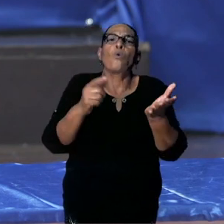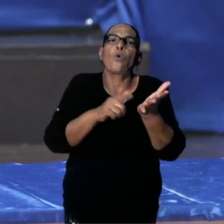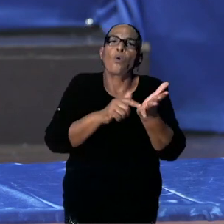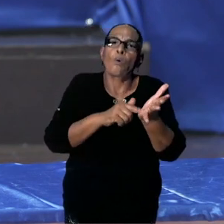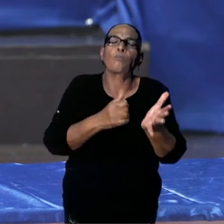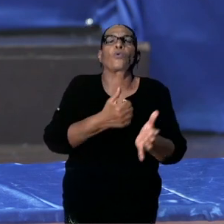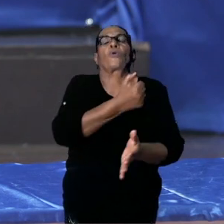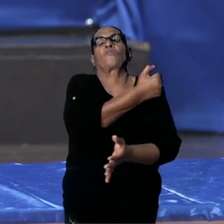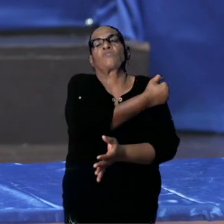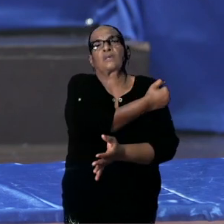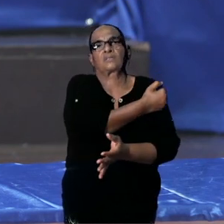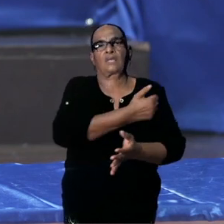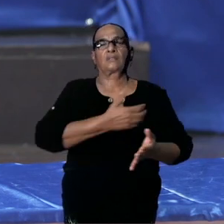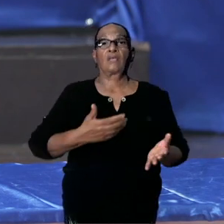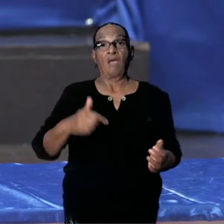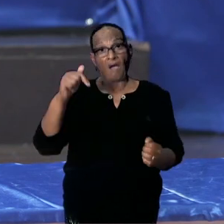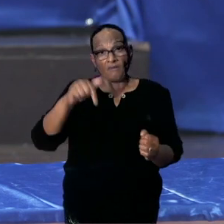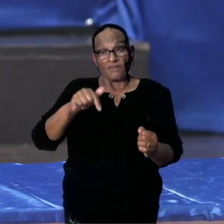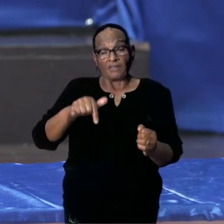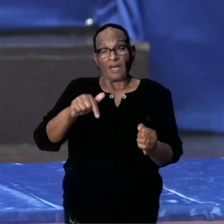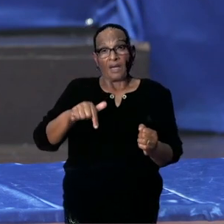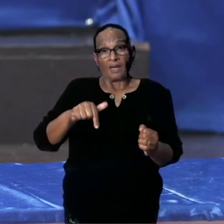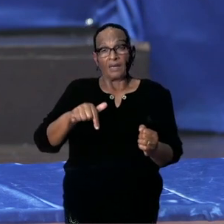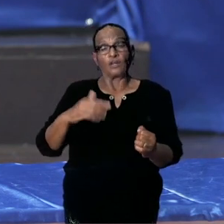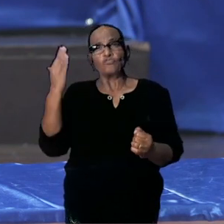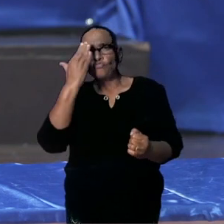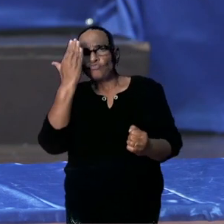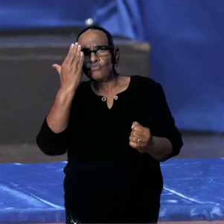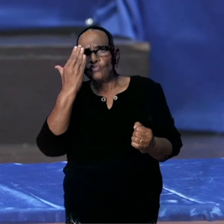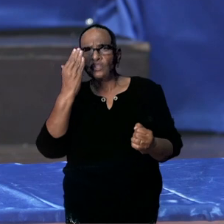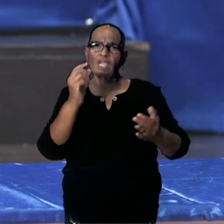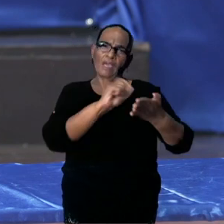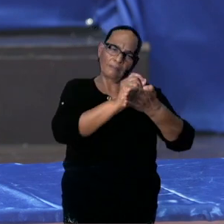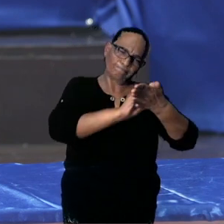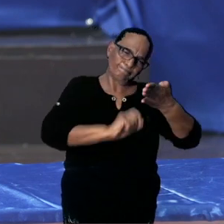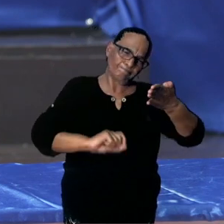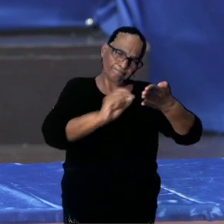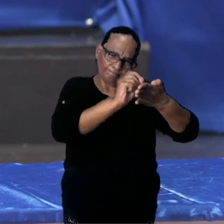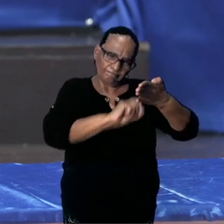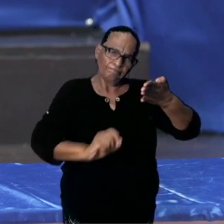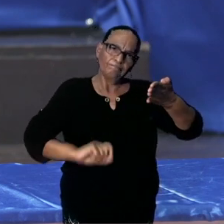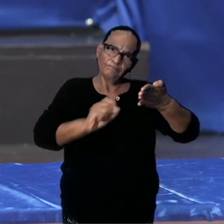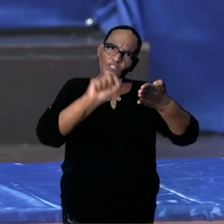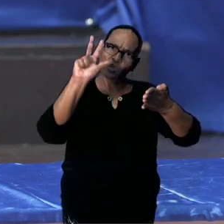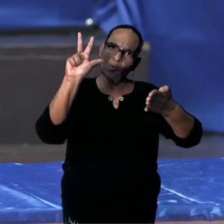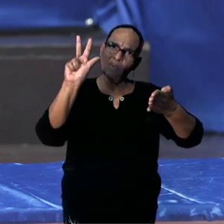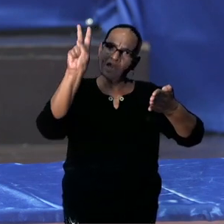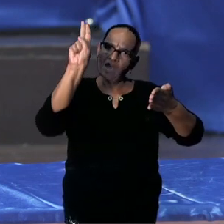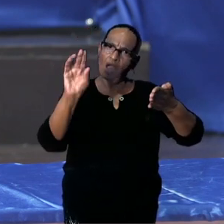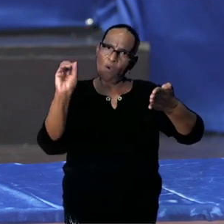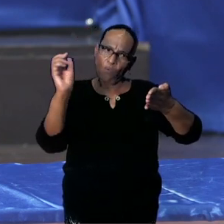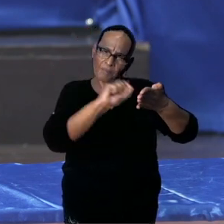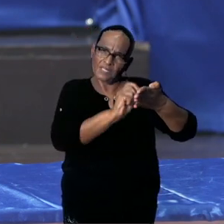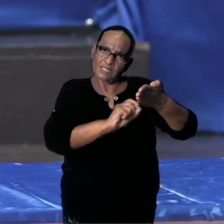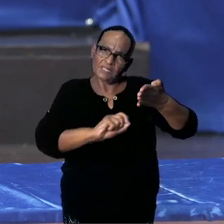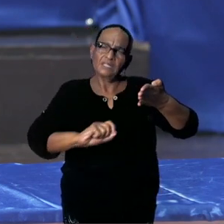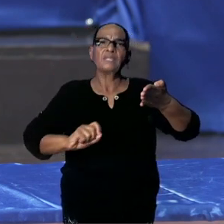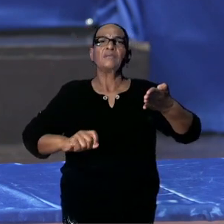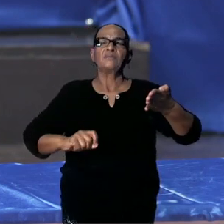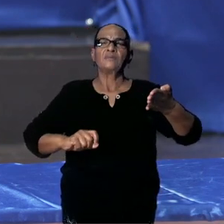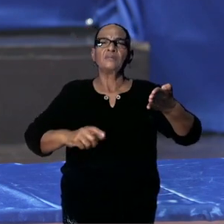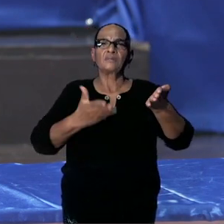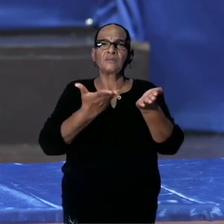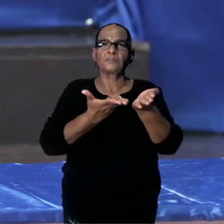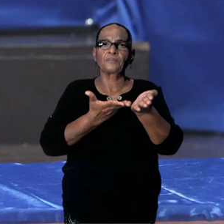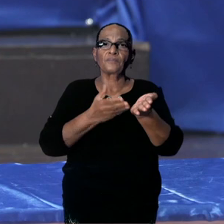vaccin. Wel is er vandaag een studie of een rapport vanuit de WHO gekomen waarbij de